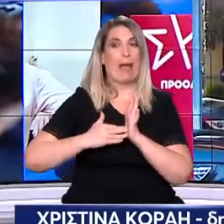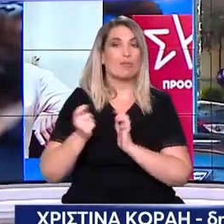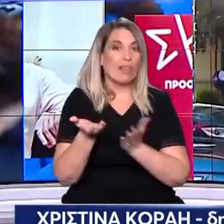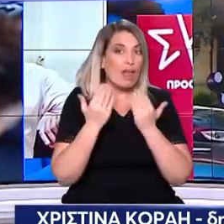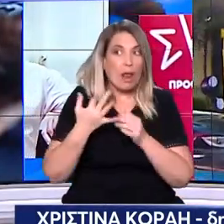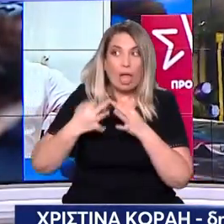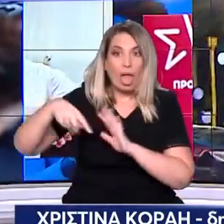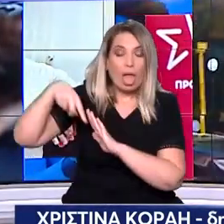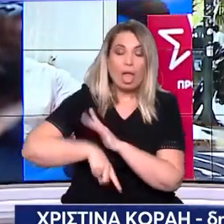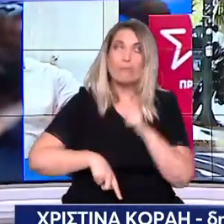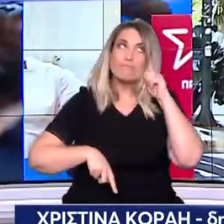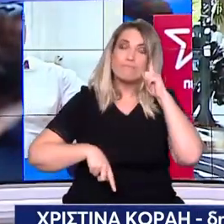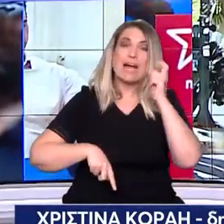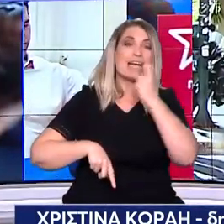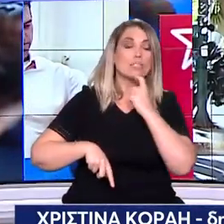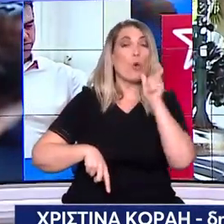κόμμα